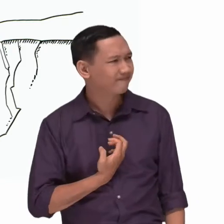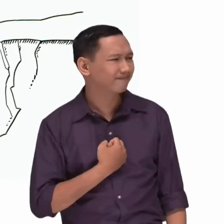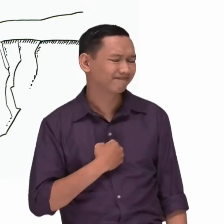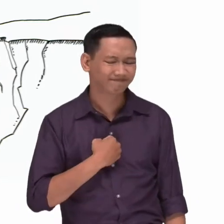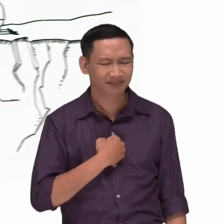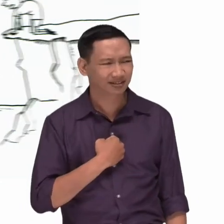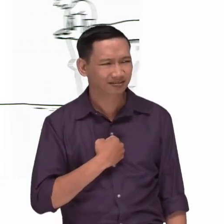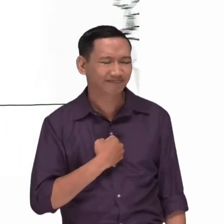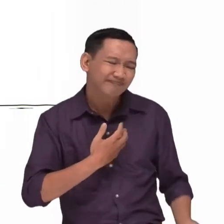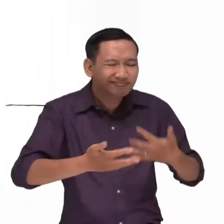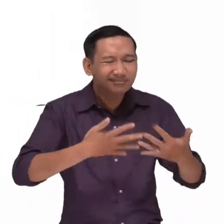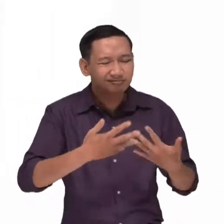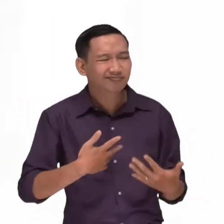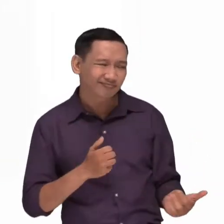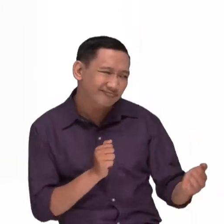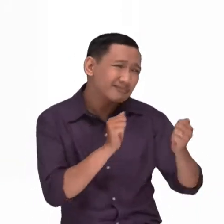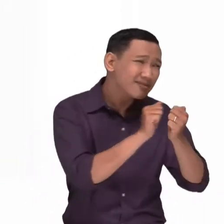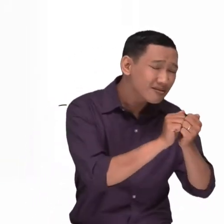nhảy vào và làm theo bạn bè